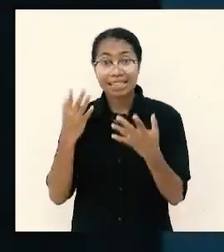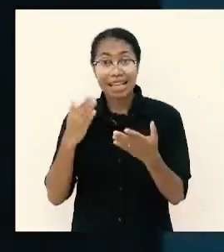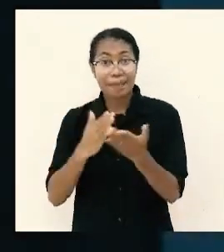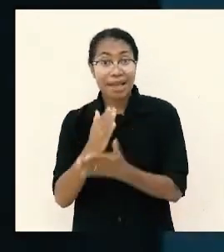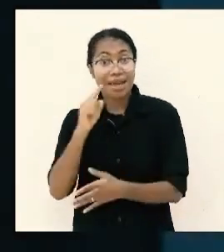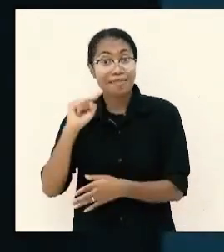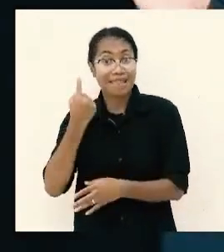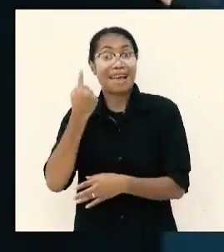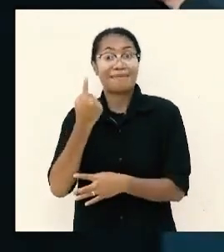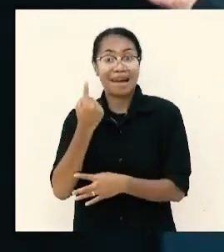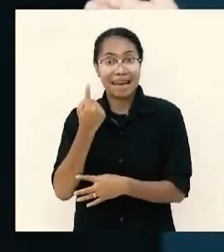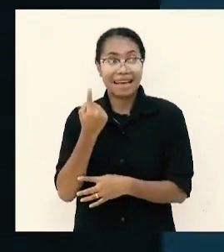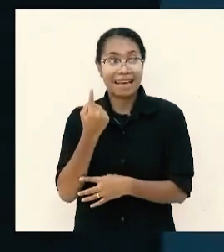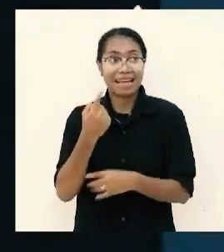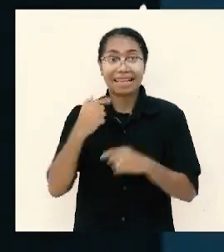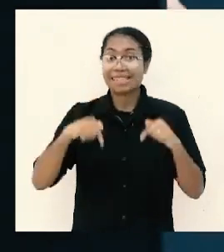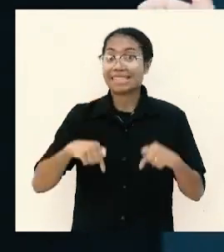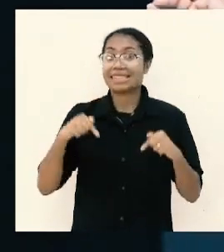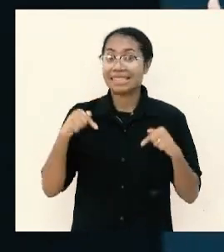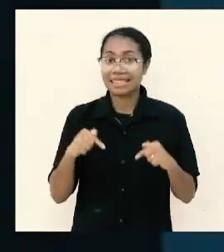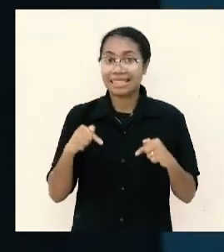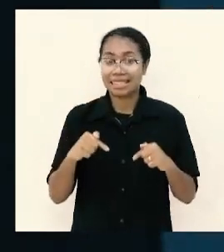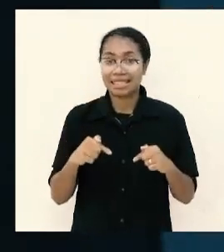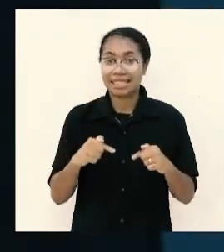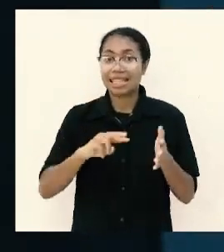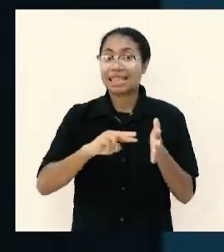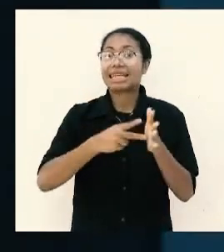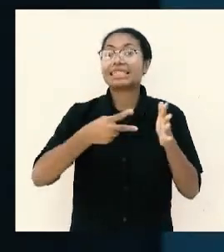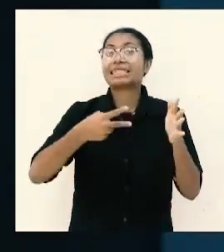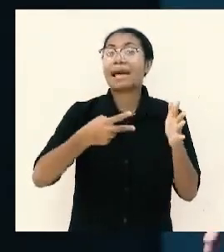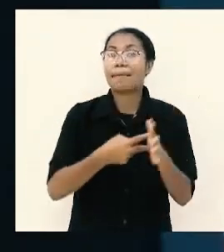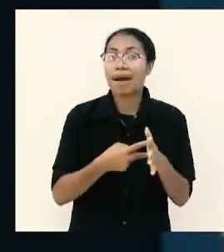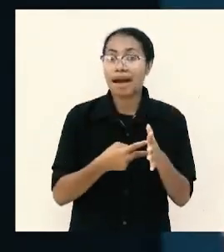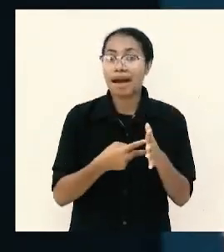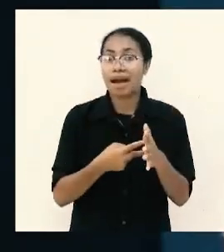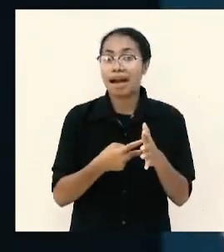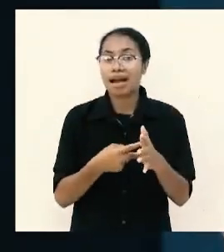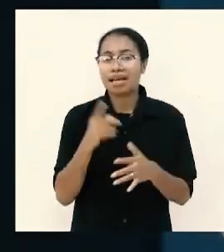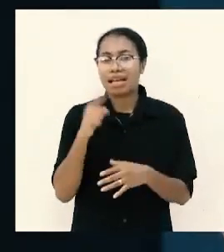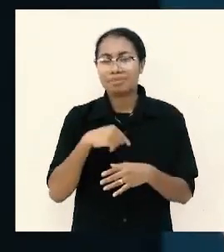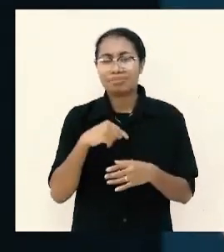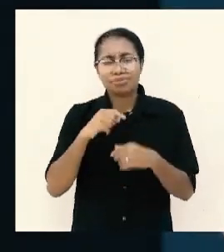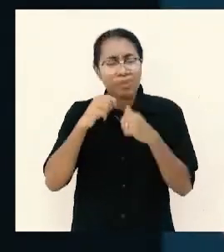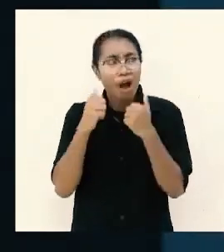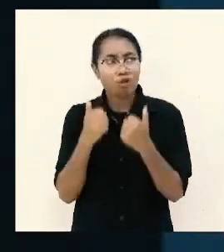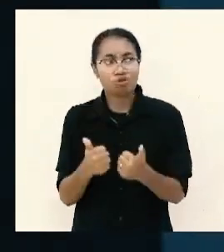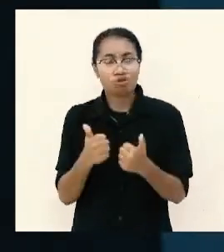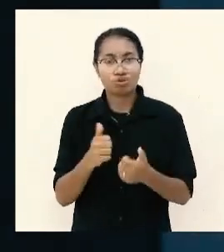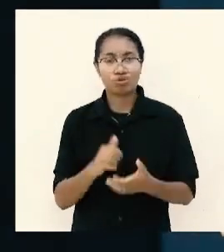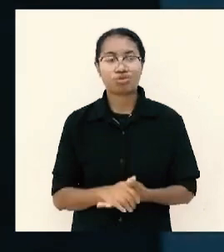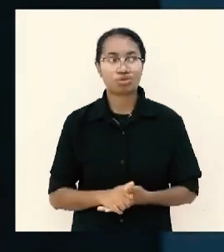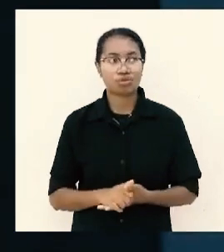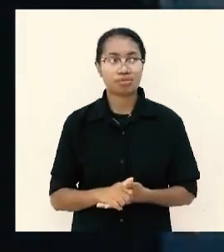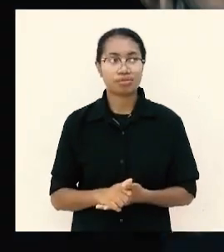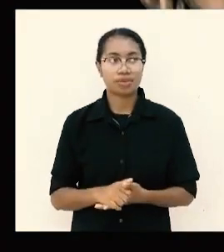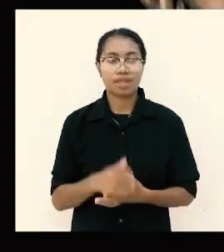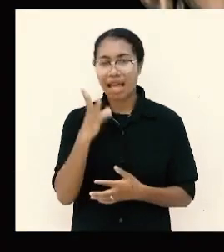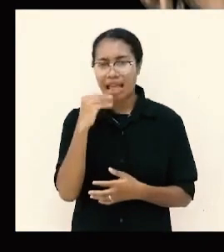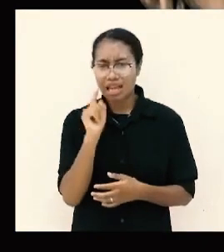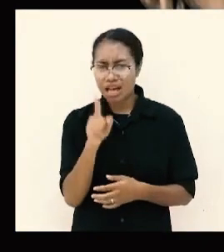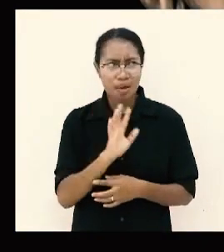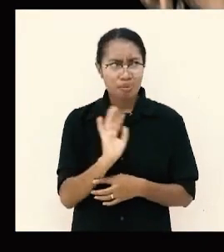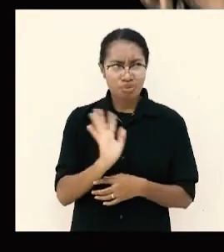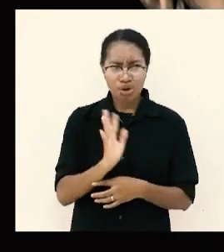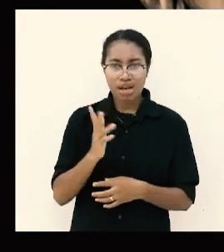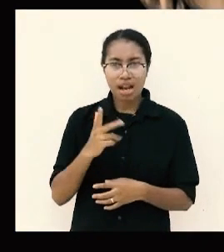disini terjemahan NIV lebih bagus dikatakan bukannya aku